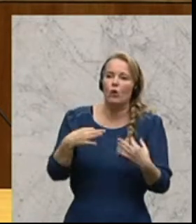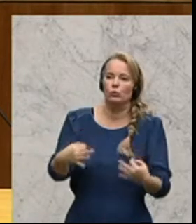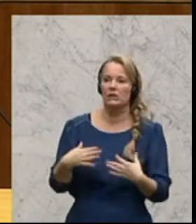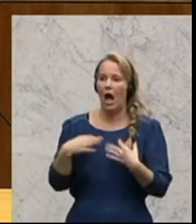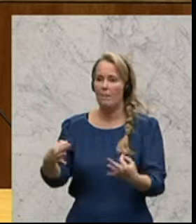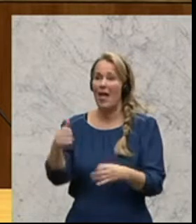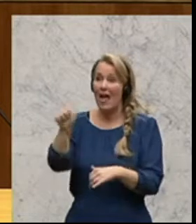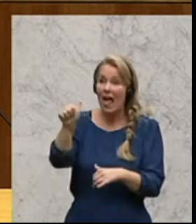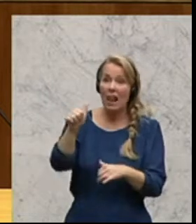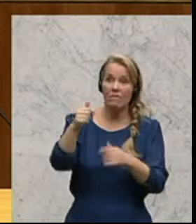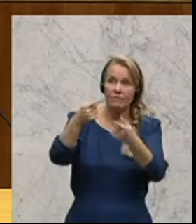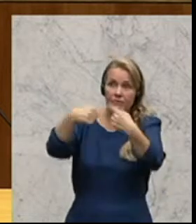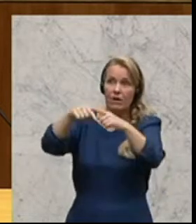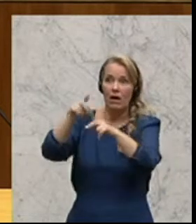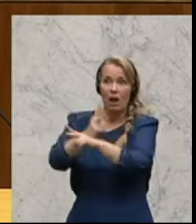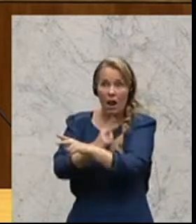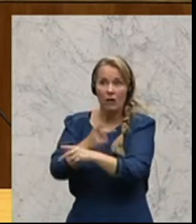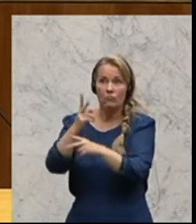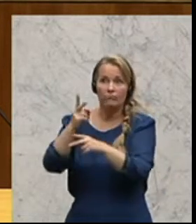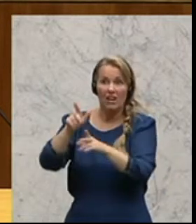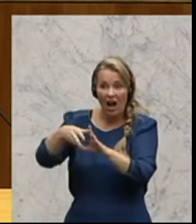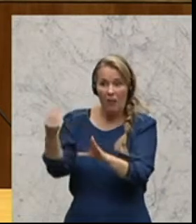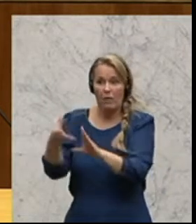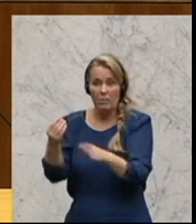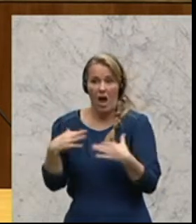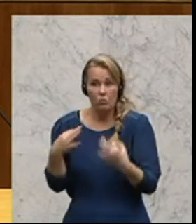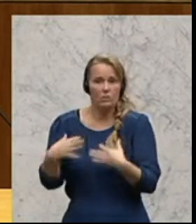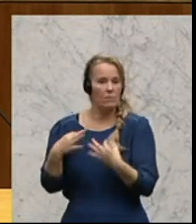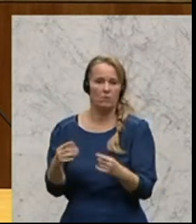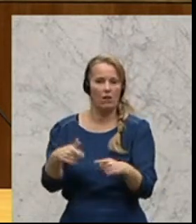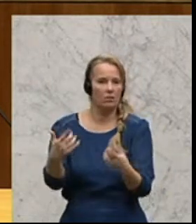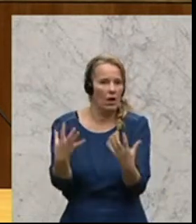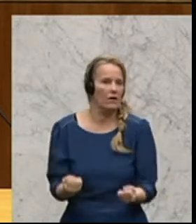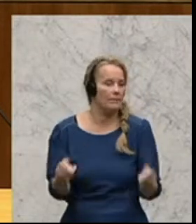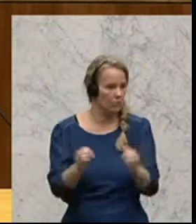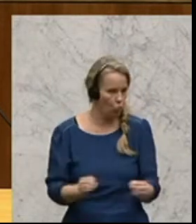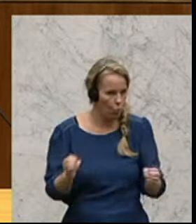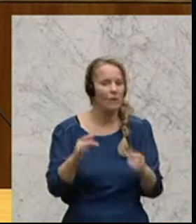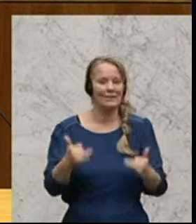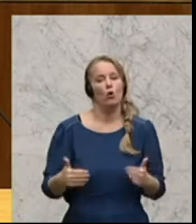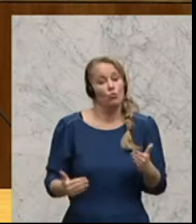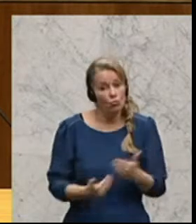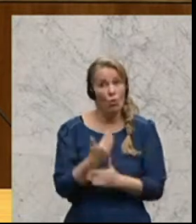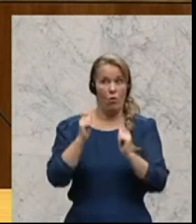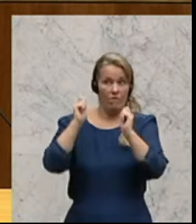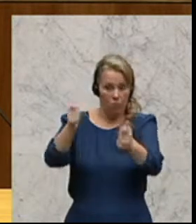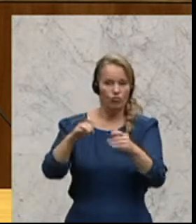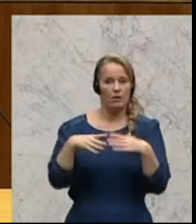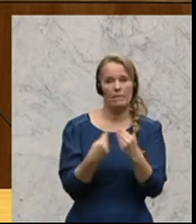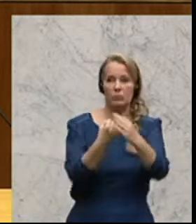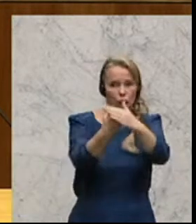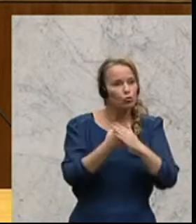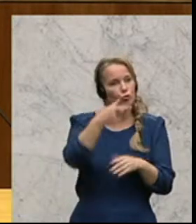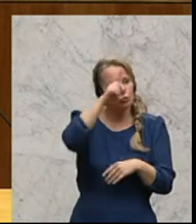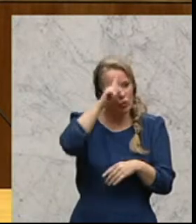elf Dinge wieder herausnimmt, kommt wieder nichts zustande. Wir haben daher jetzt einen neuen Vorschlag eingebracht, gemeinsam unterstützt auch von